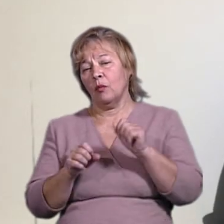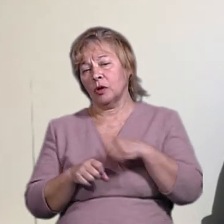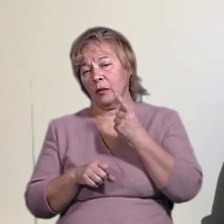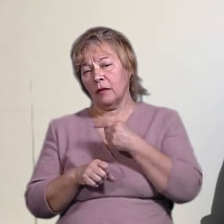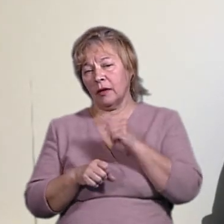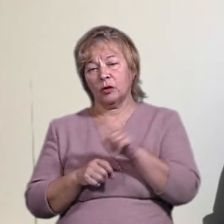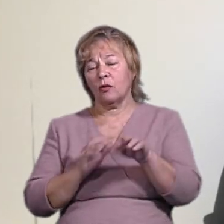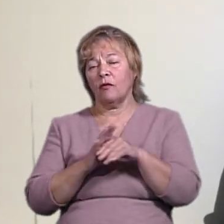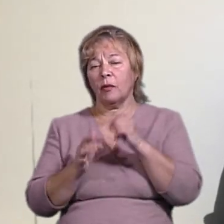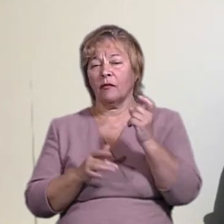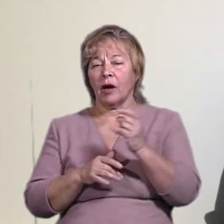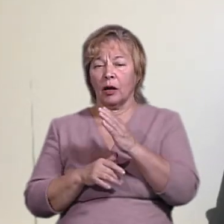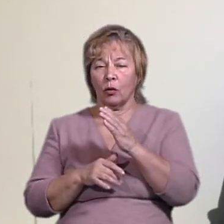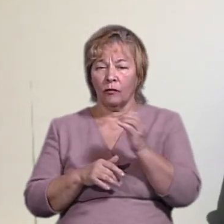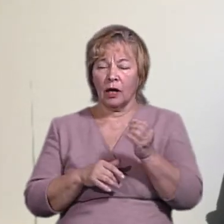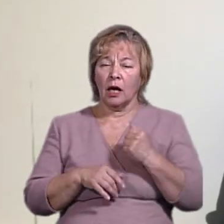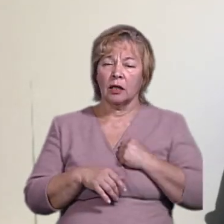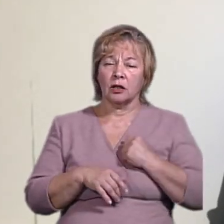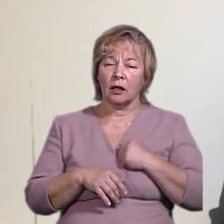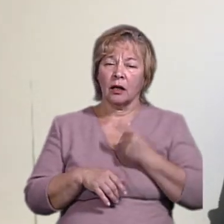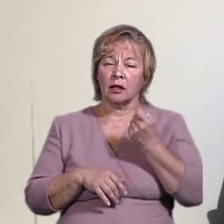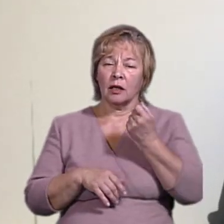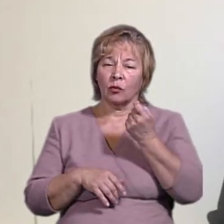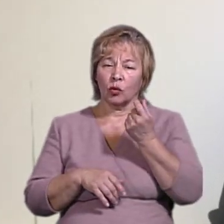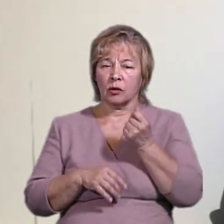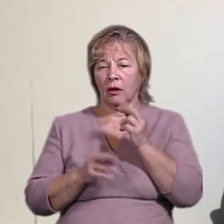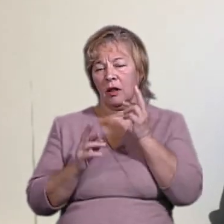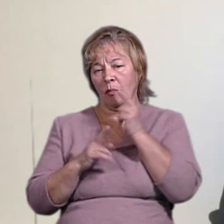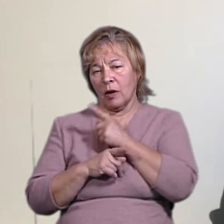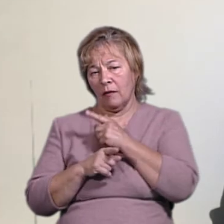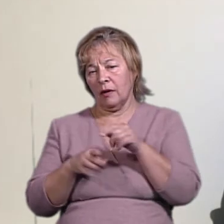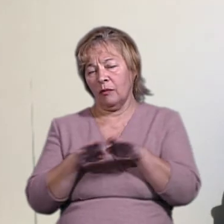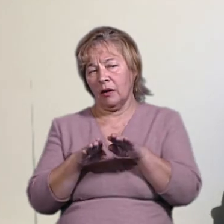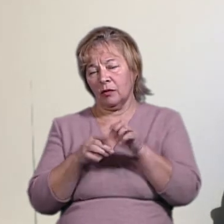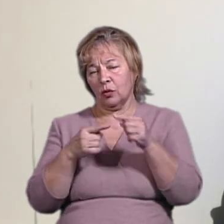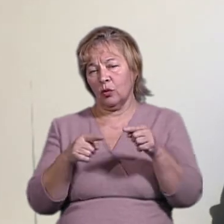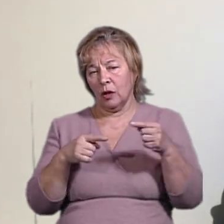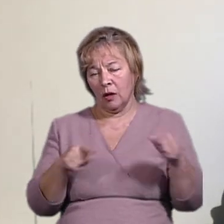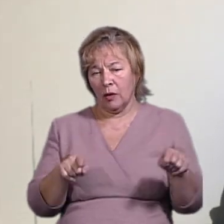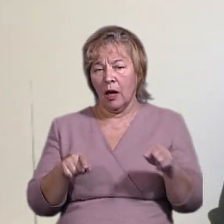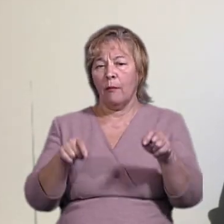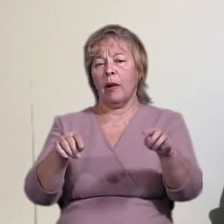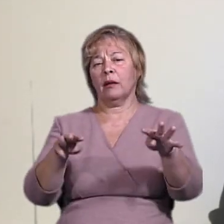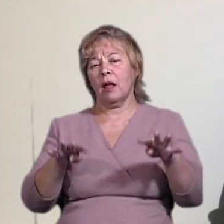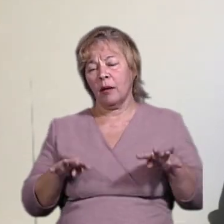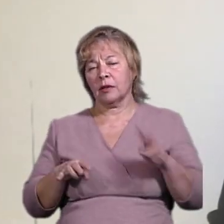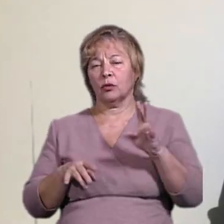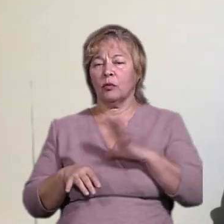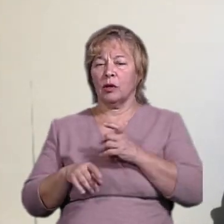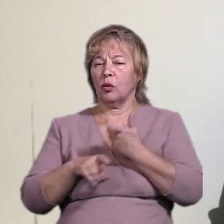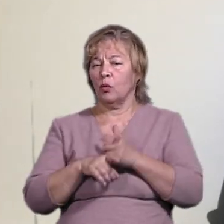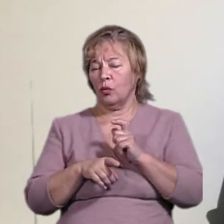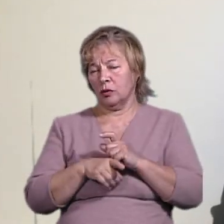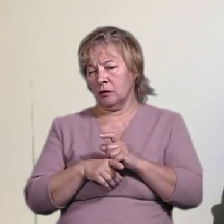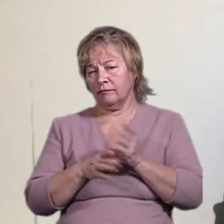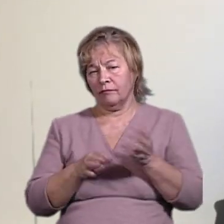що і вибори в Харкові, на жаль, трішки екстраординарні порівняно з іншими, парламентськими, які теж були дуже забеклі.